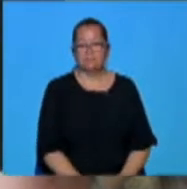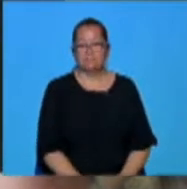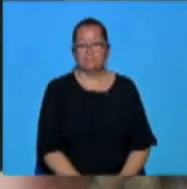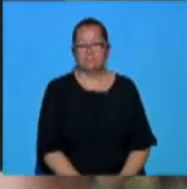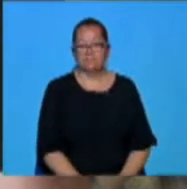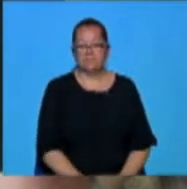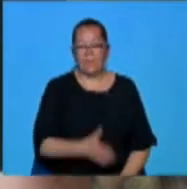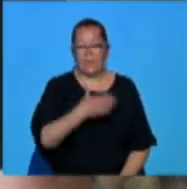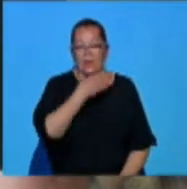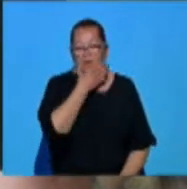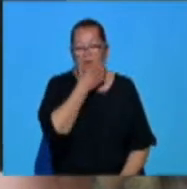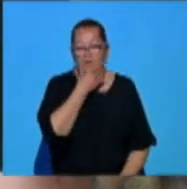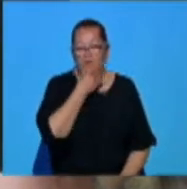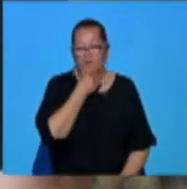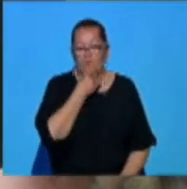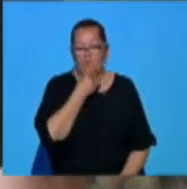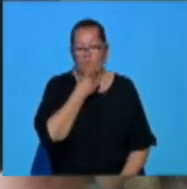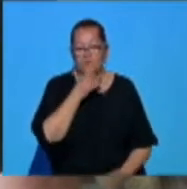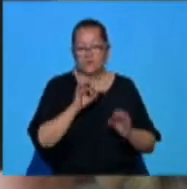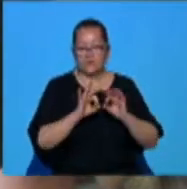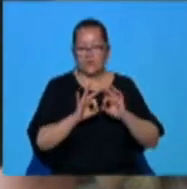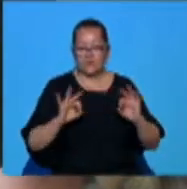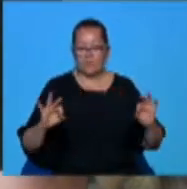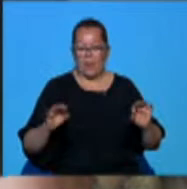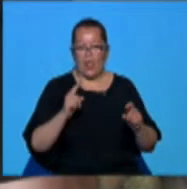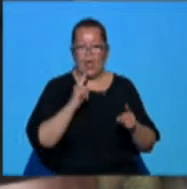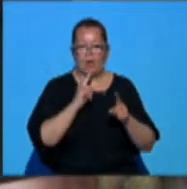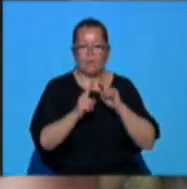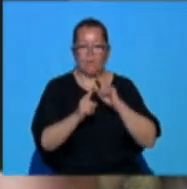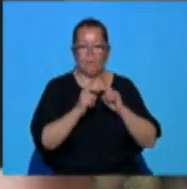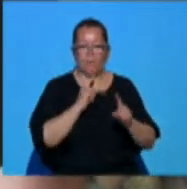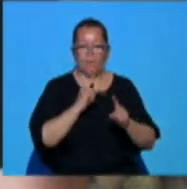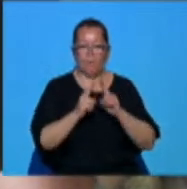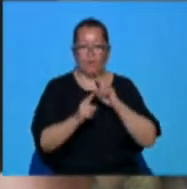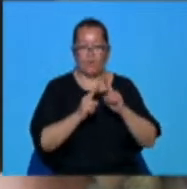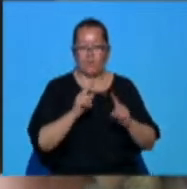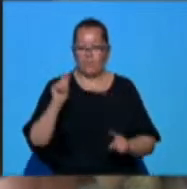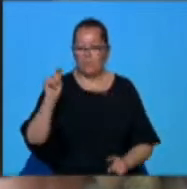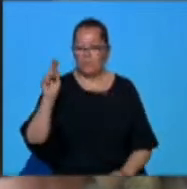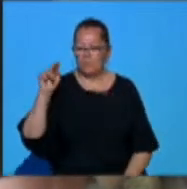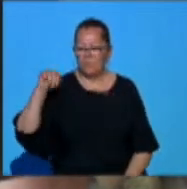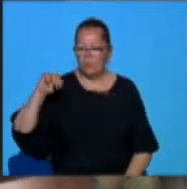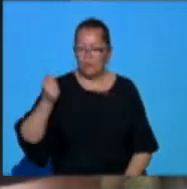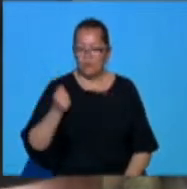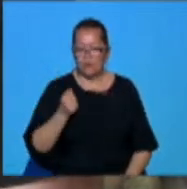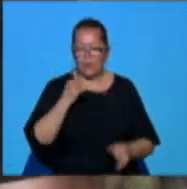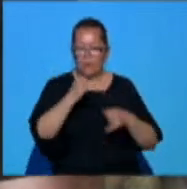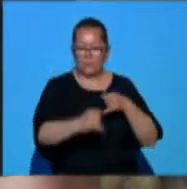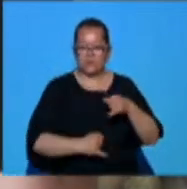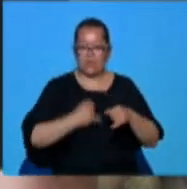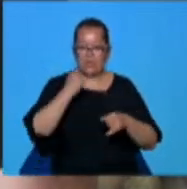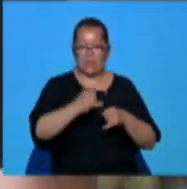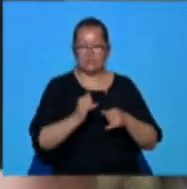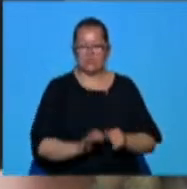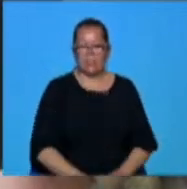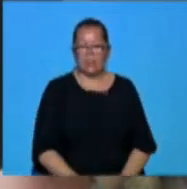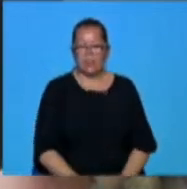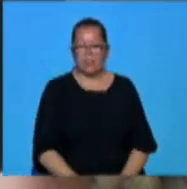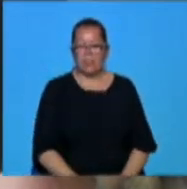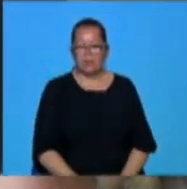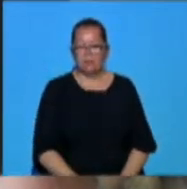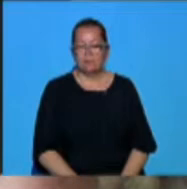frumos încât deja discutăm de un turneu internațional cu acest spectacol, dar mai mult